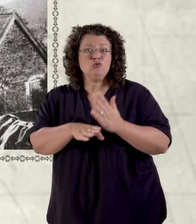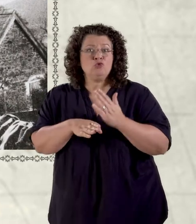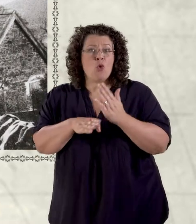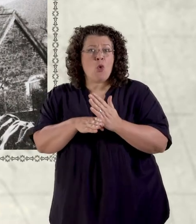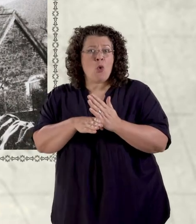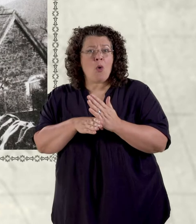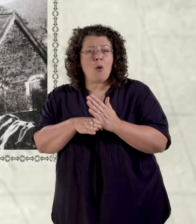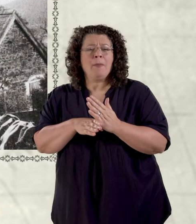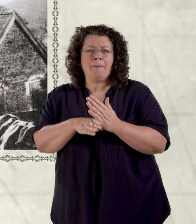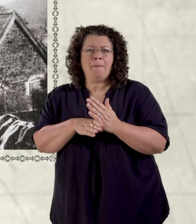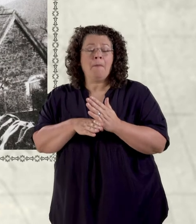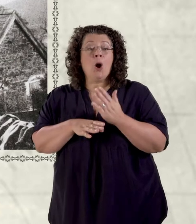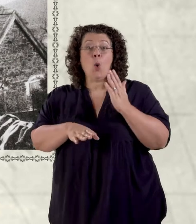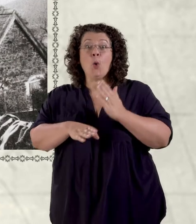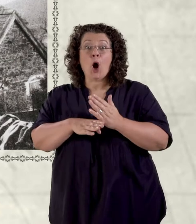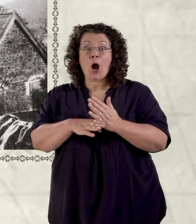nghyflog cyntaf.